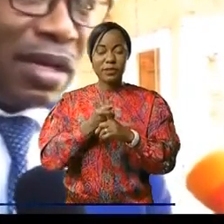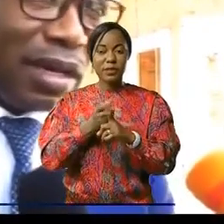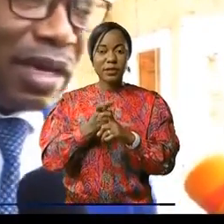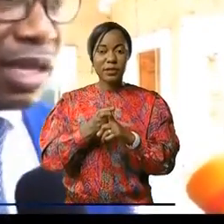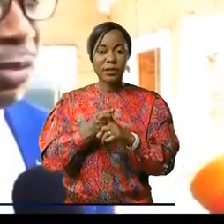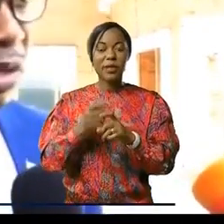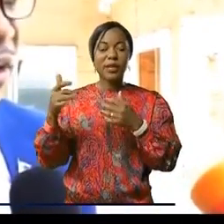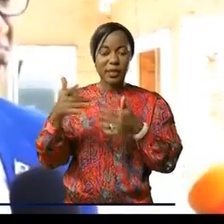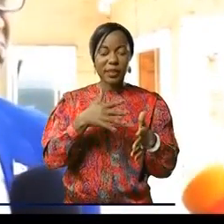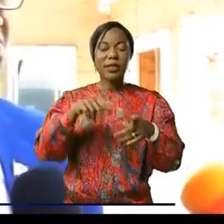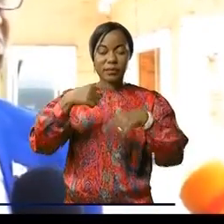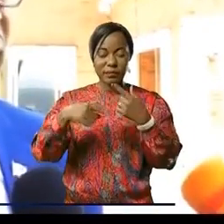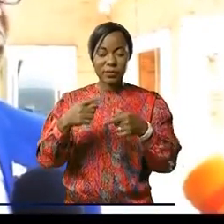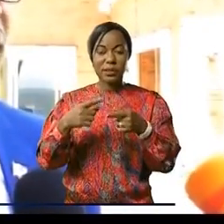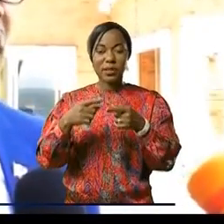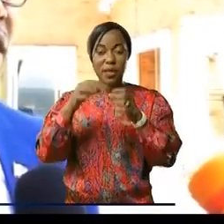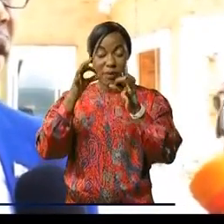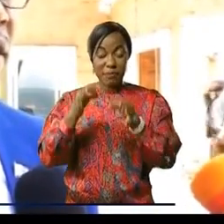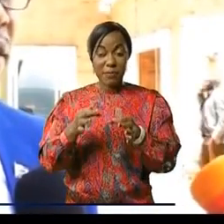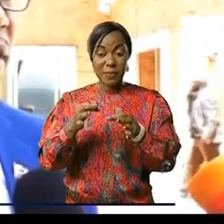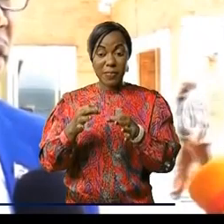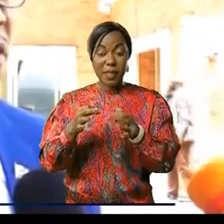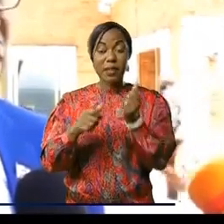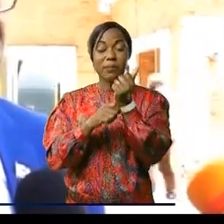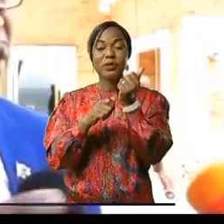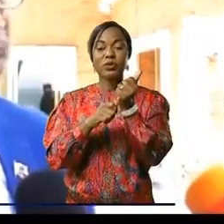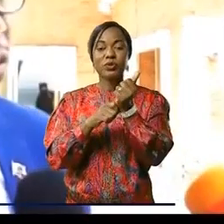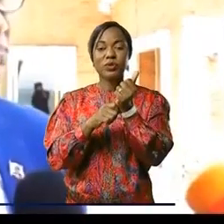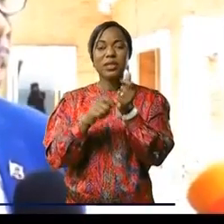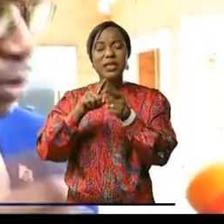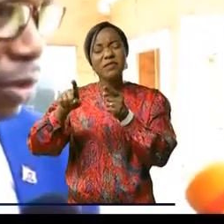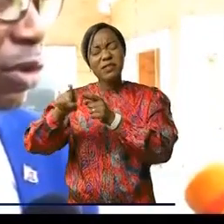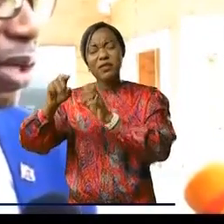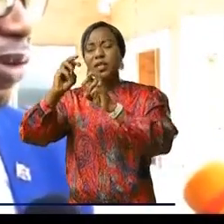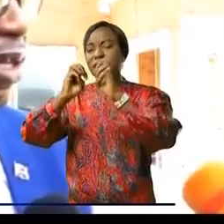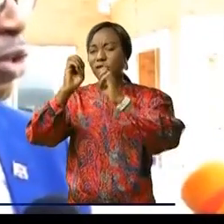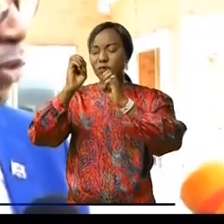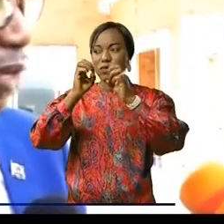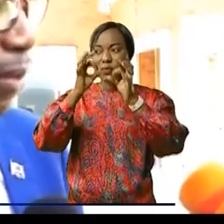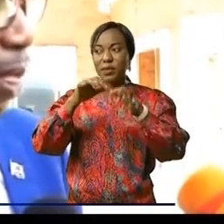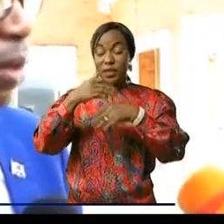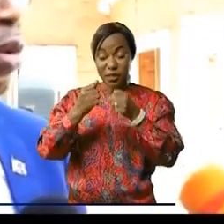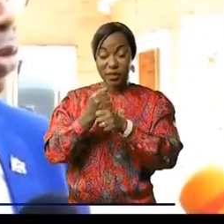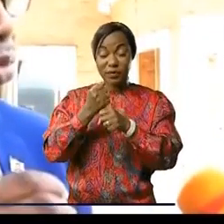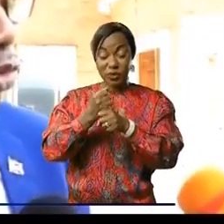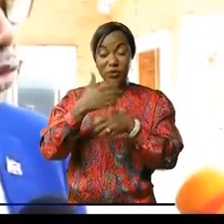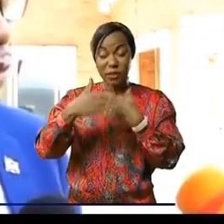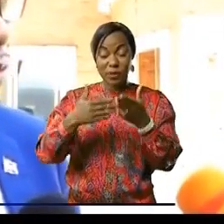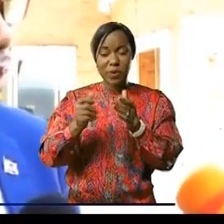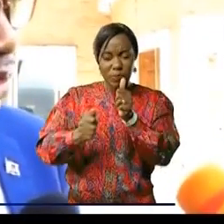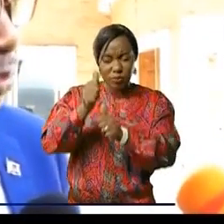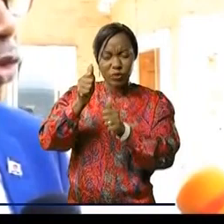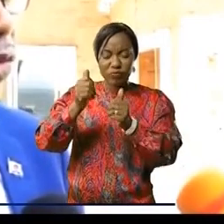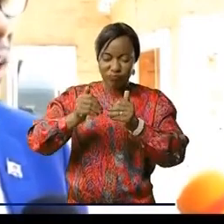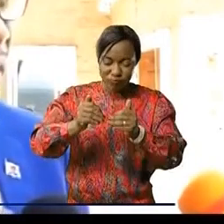la guerre est alimentée à différents niveaux. Donc le travail est en train de se faire. Plus on va